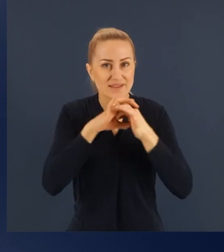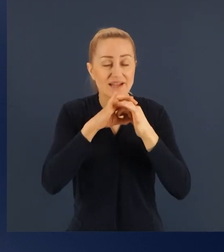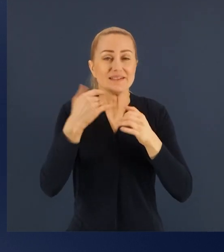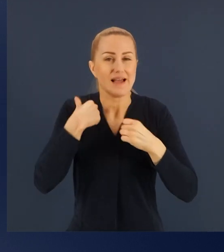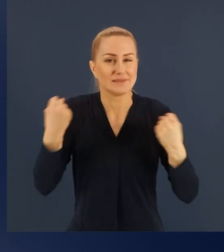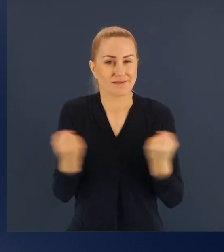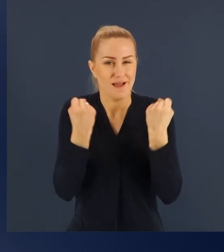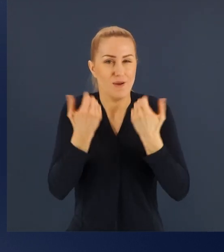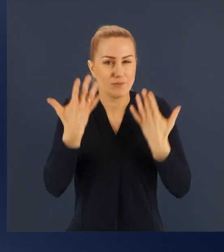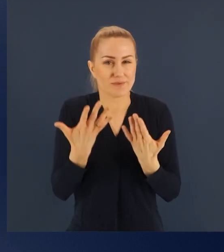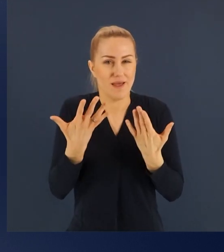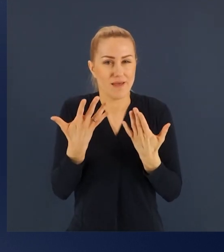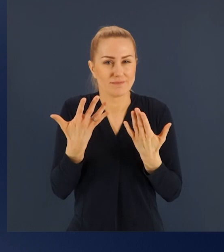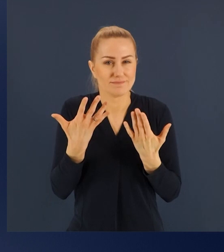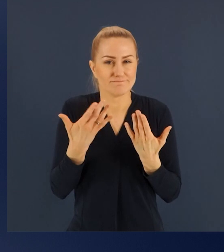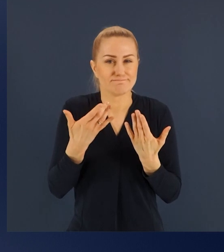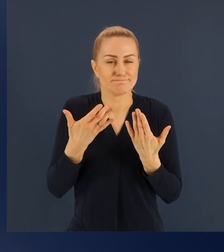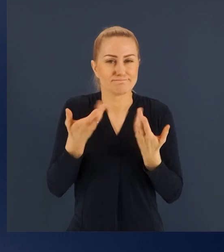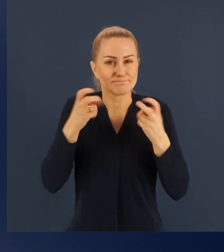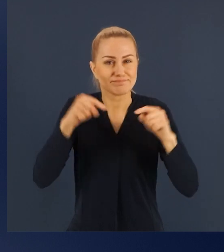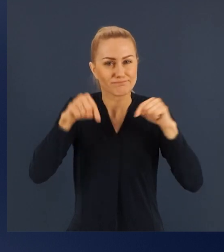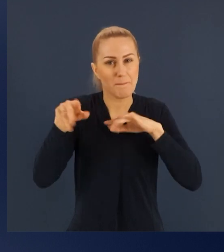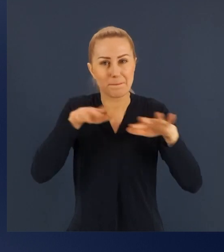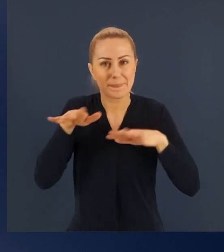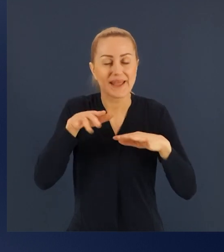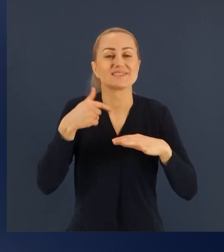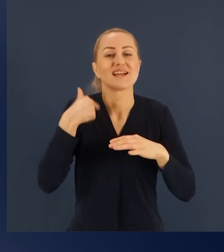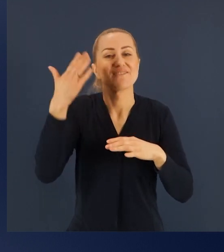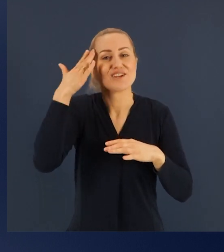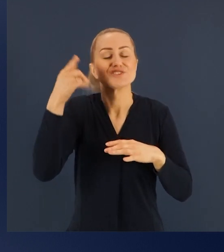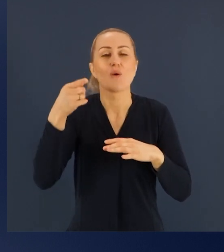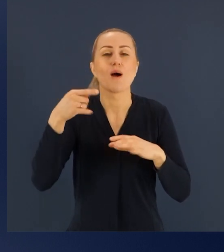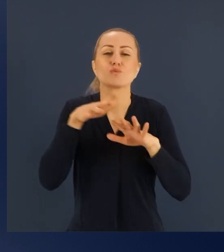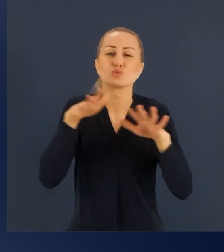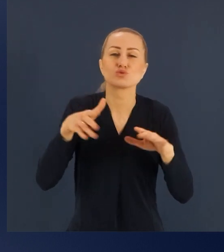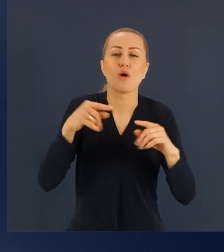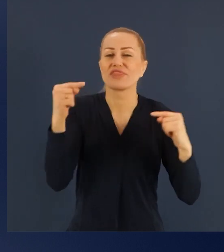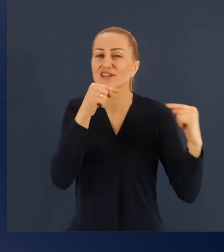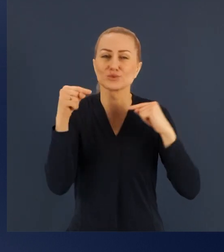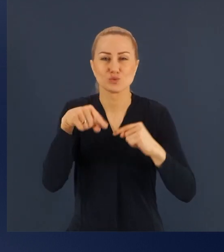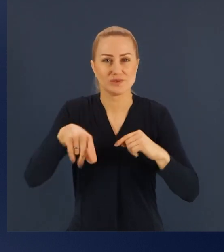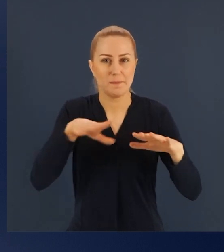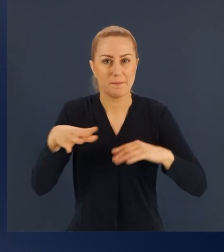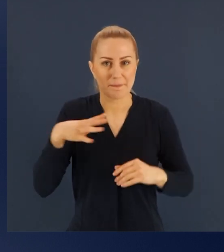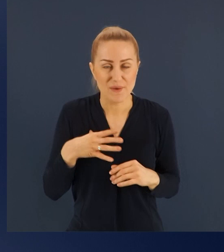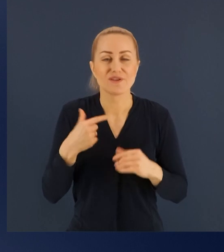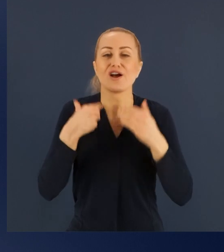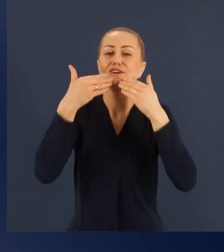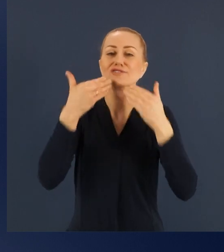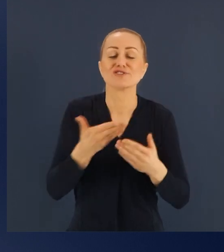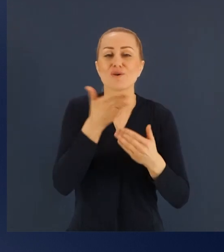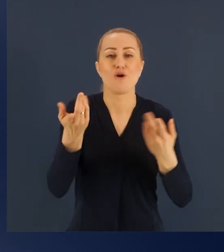wiele takich dyskusji się odbyło. Bardzo dziękuję za obecność Panu Premierowi. Bardzo dziękuję za obecność Pani Minister,